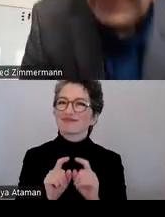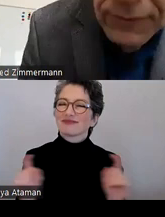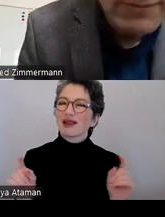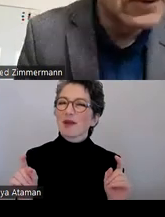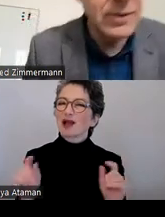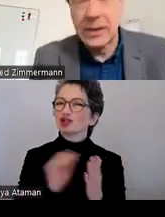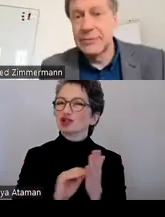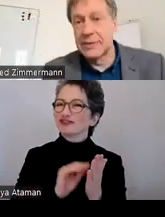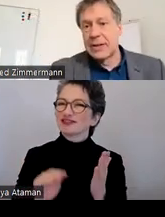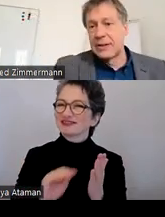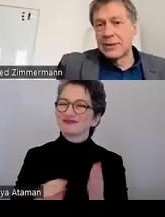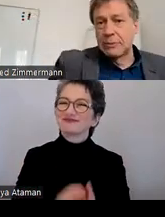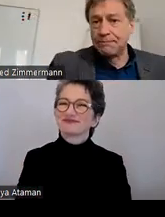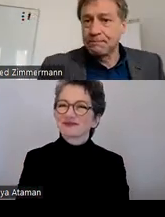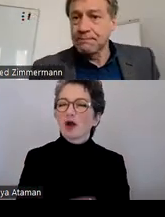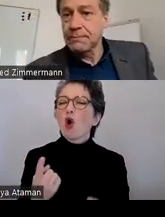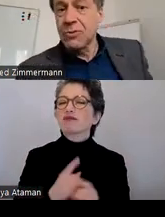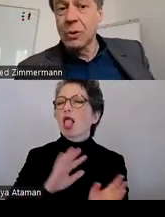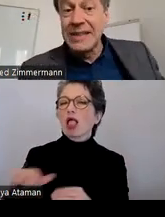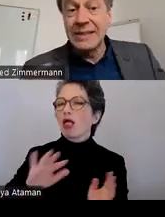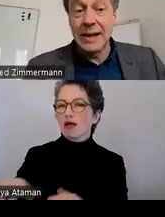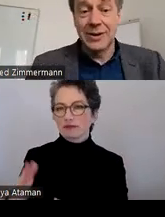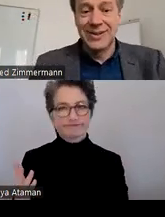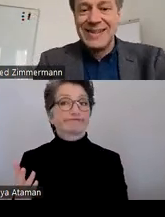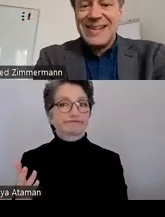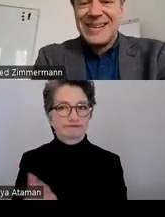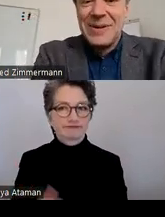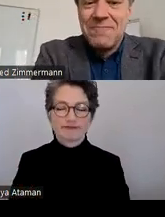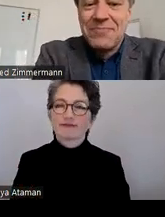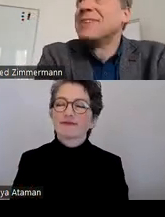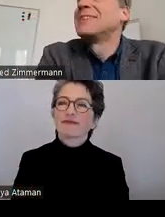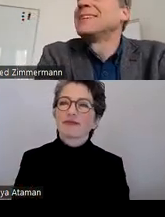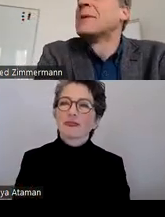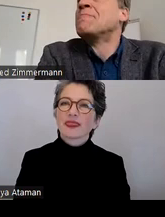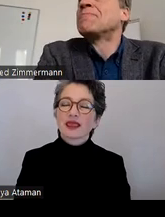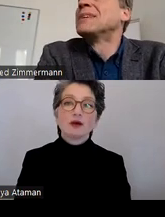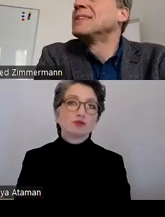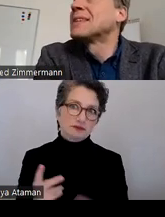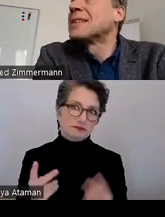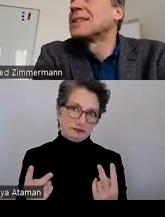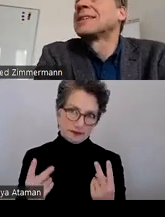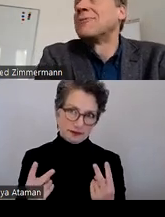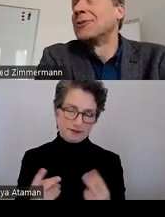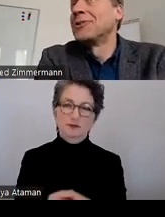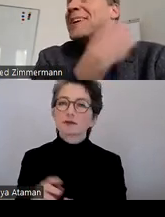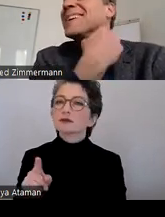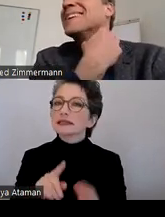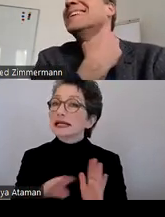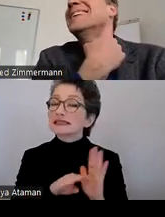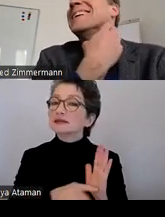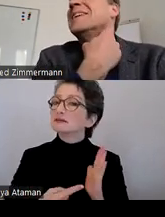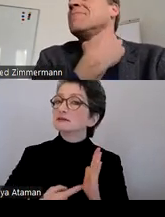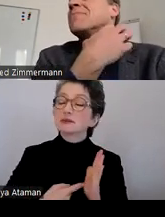Schriften hatten. Das wird sonst gerne vernachlässigt. Und ist ja auch, ist wichtig, ist nicht gesetzlich gefordert.